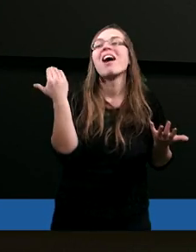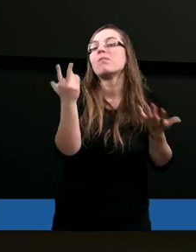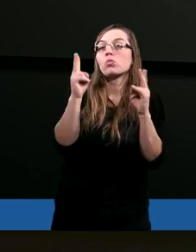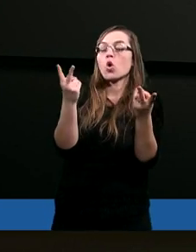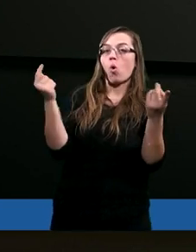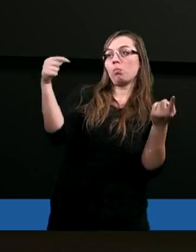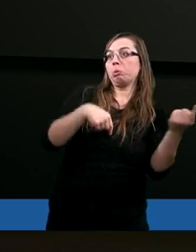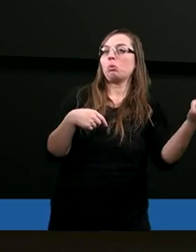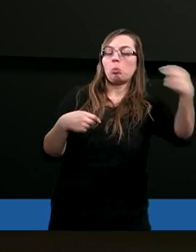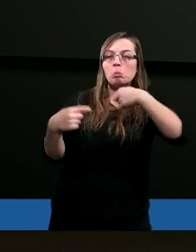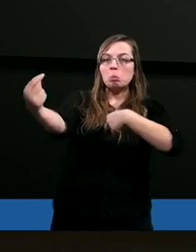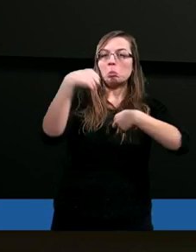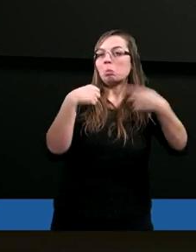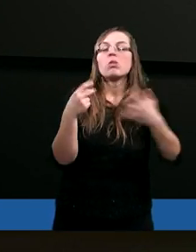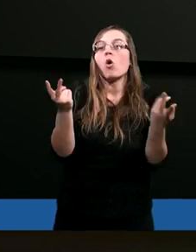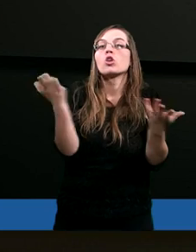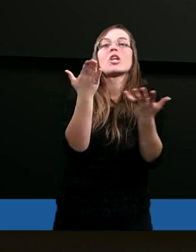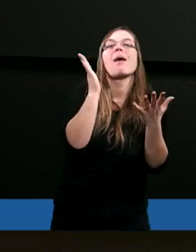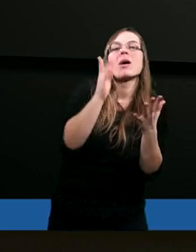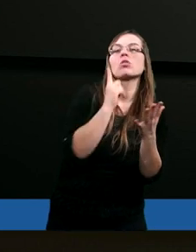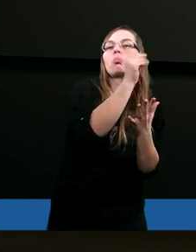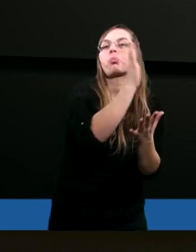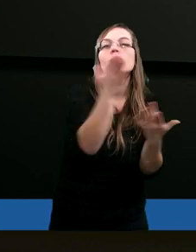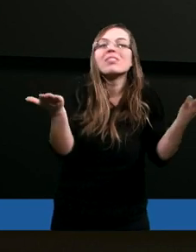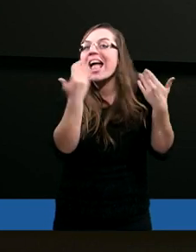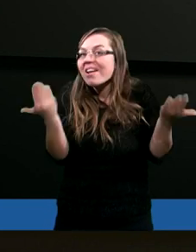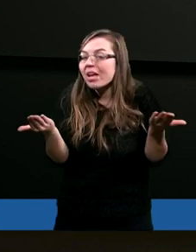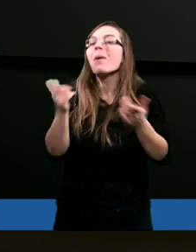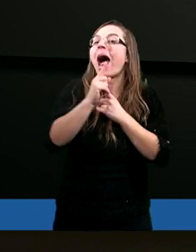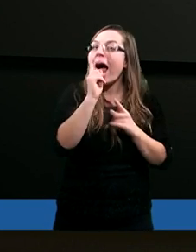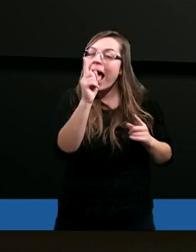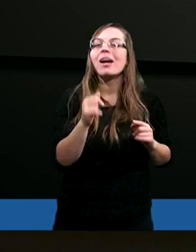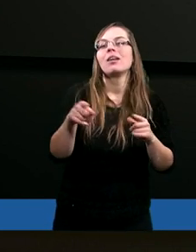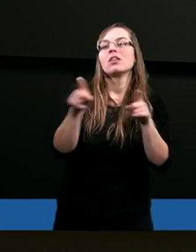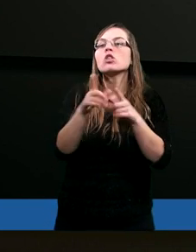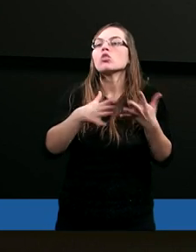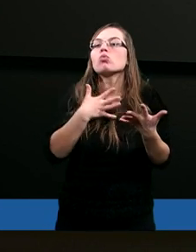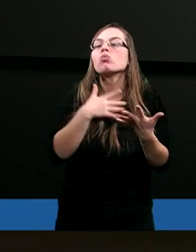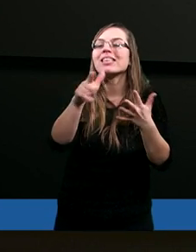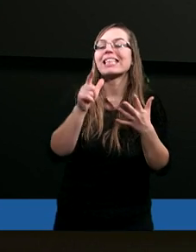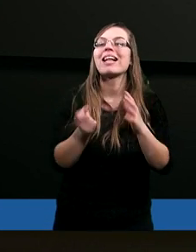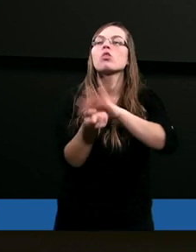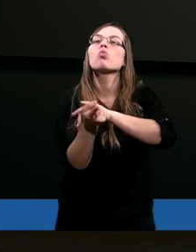przychodzi, gdzie się uda następnie, ale zauważasz skutki jego działania.